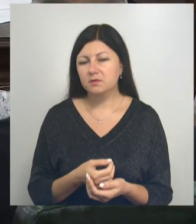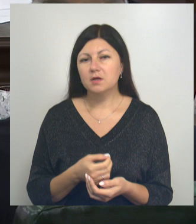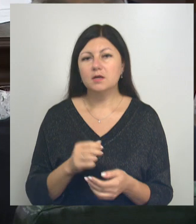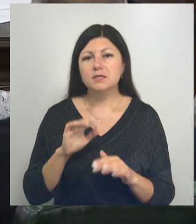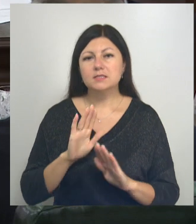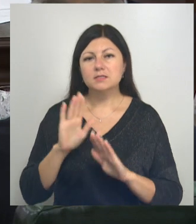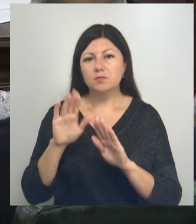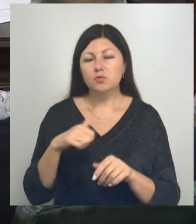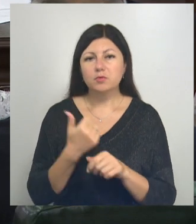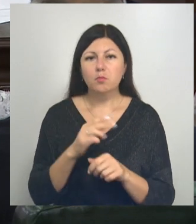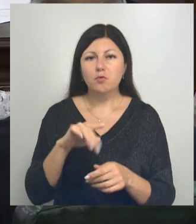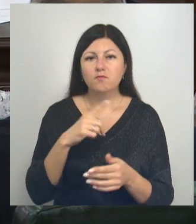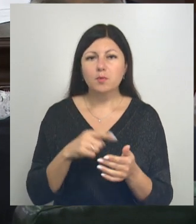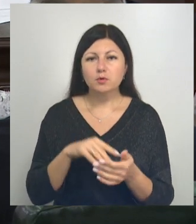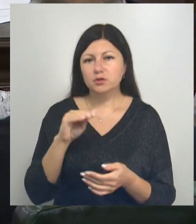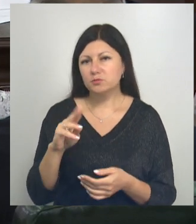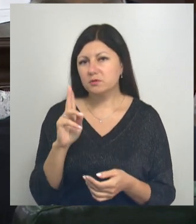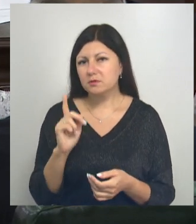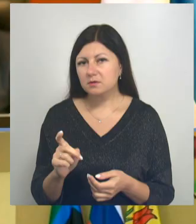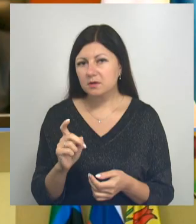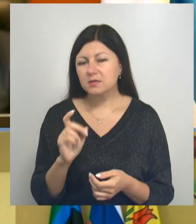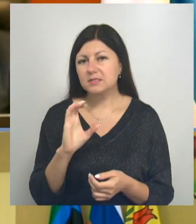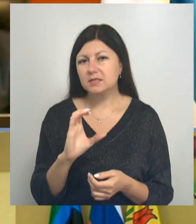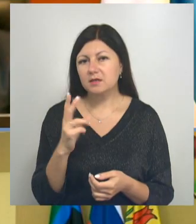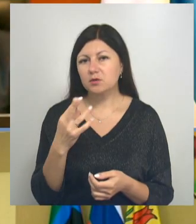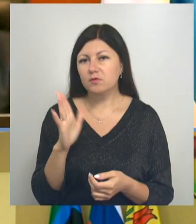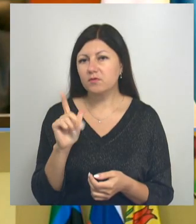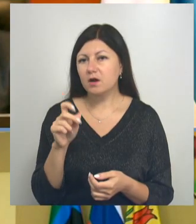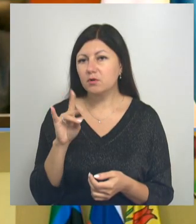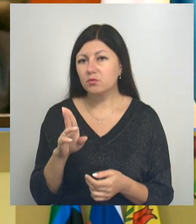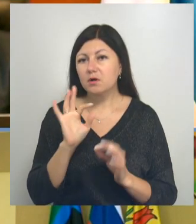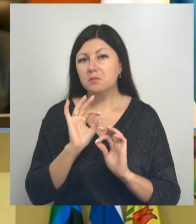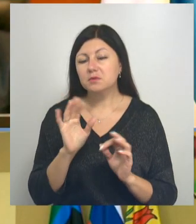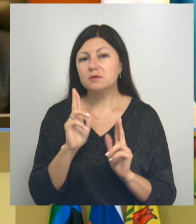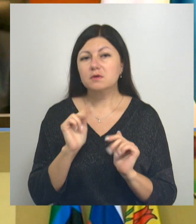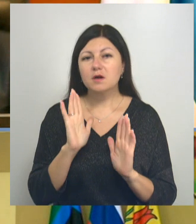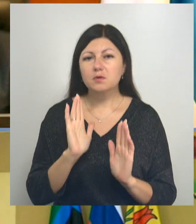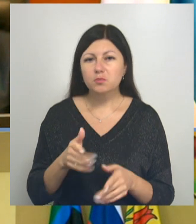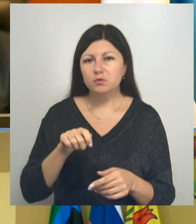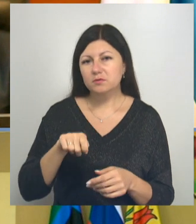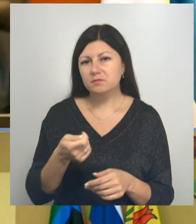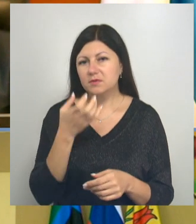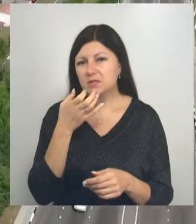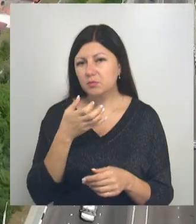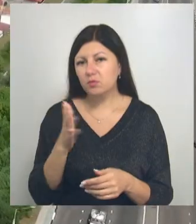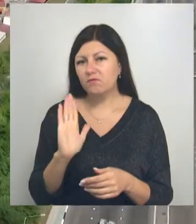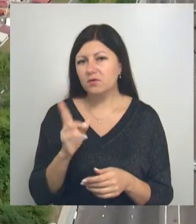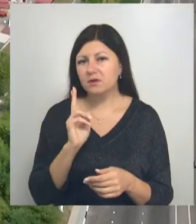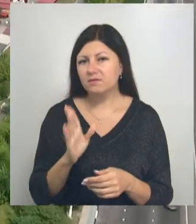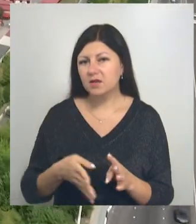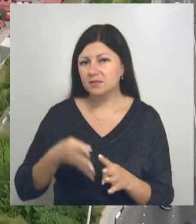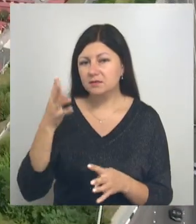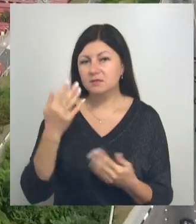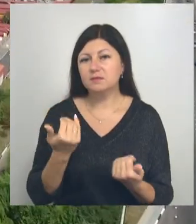Замгубернатора по вопросам жилищно-коммунального хозяйства Сергей Довгалюк объяснил, как будут подавать тепло в квартиры. Так, с